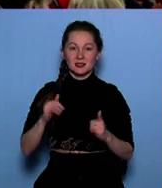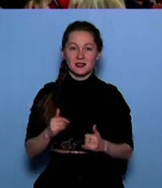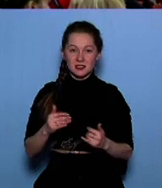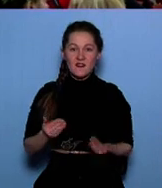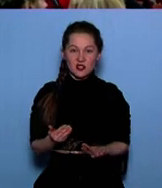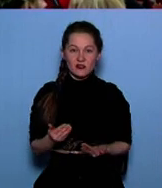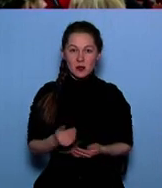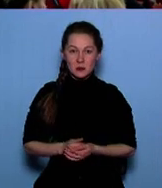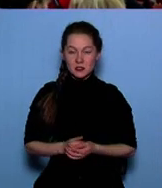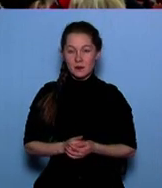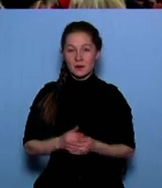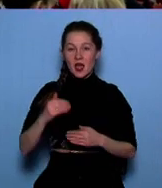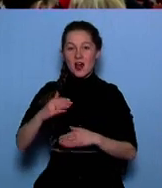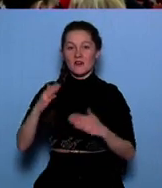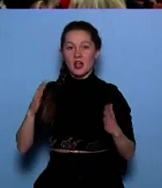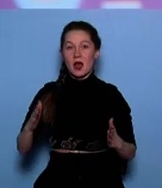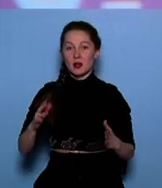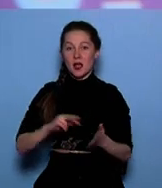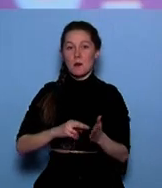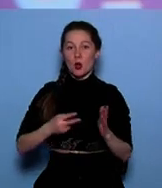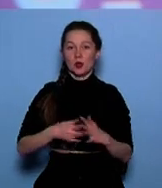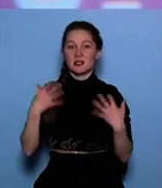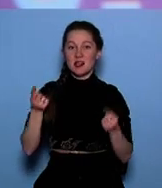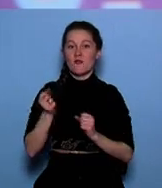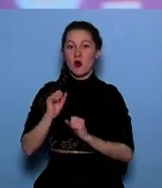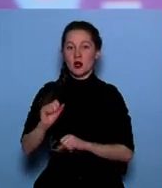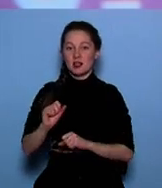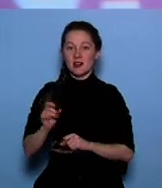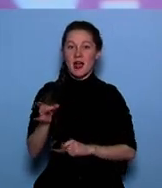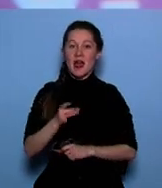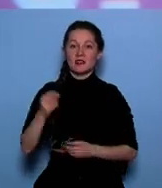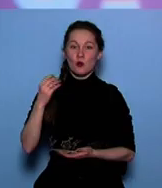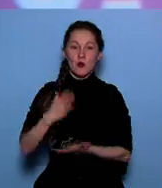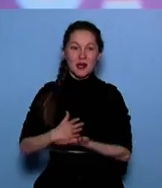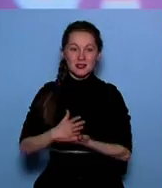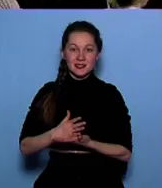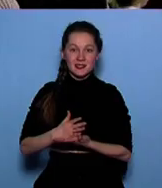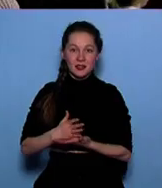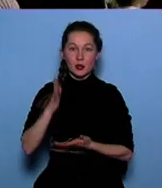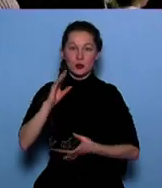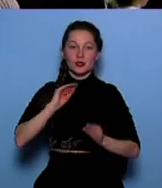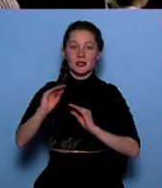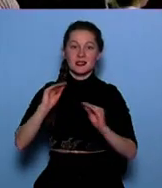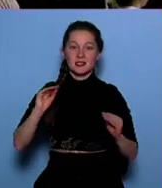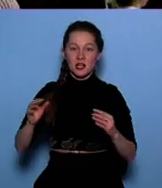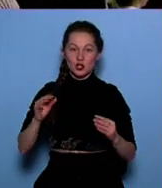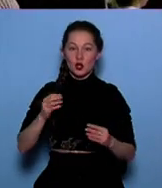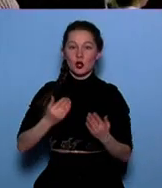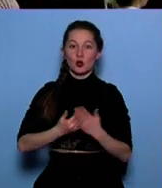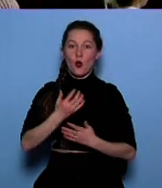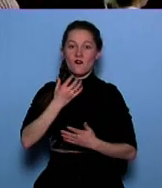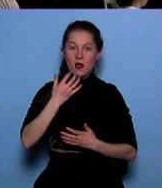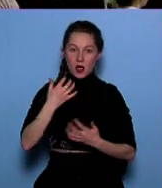рамках национального проекта здравоохранения Республиканский онкологический центр будет оснащён новым медицинским оборудованием. Общая сумма